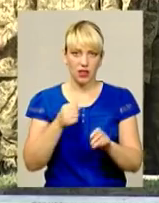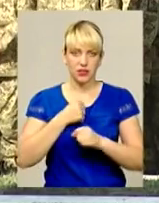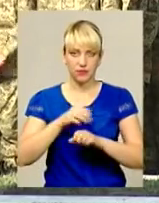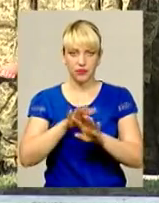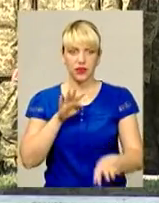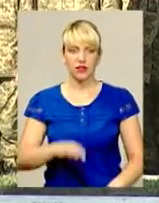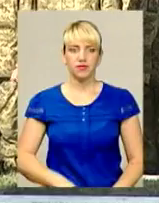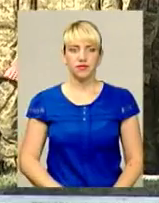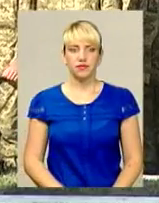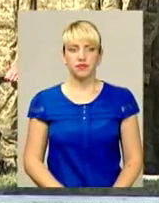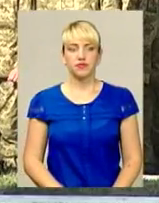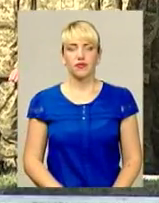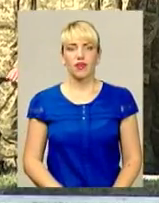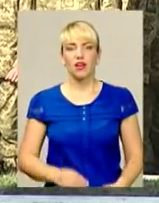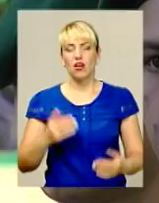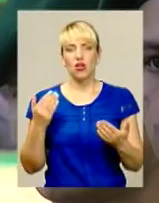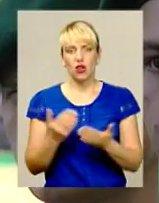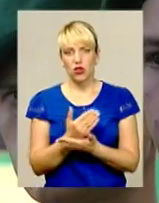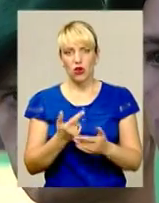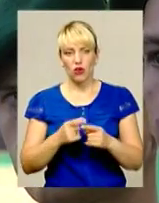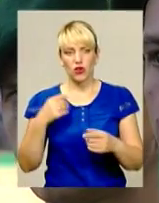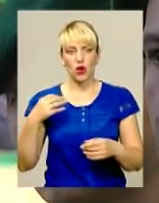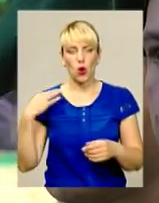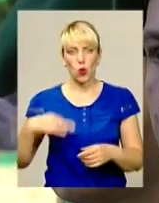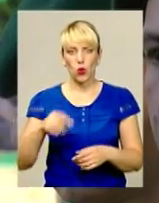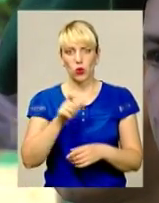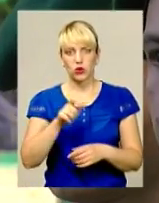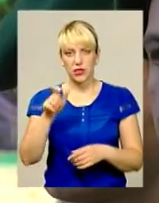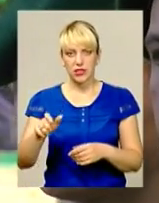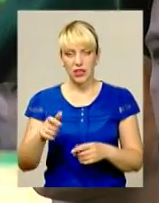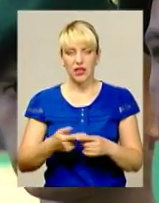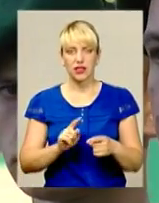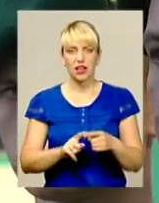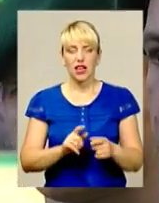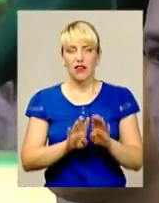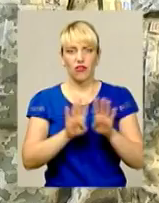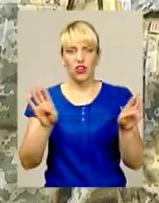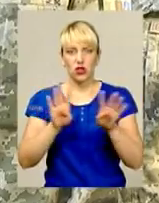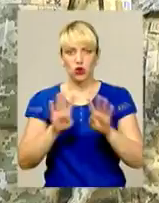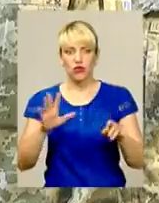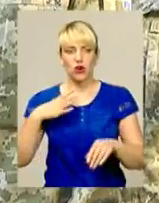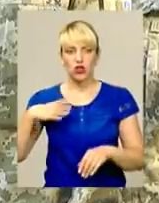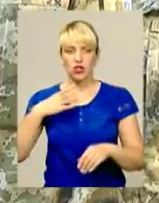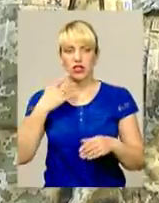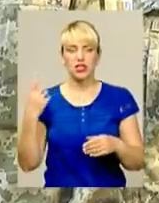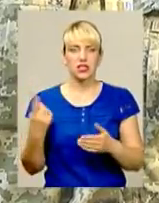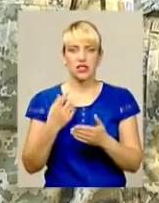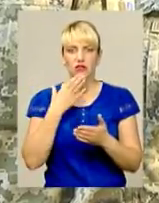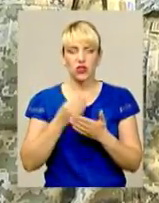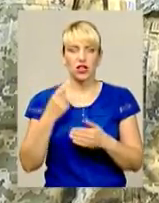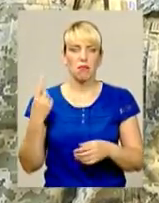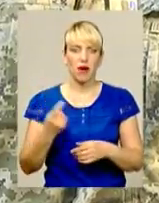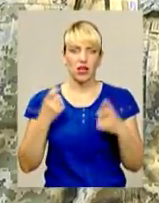Рівняйсь, струнко. Новоспечені курсанти прикордонної академії вишукувалися в очікуванні своїх перших погонів.